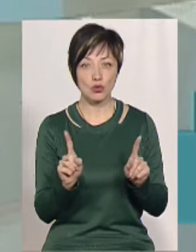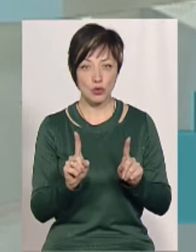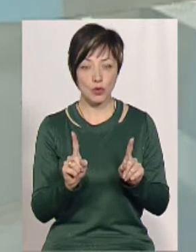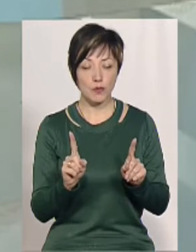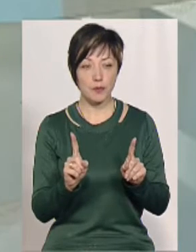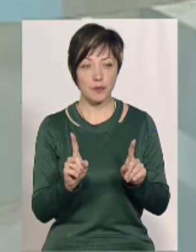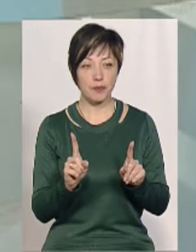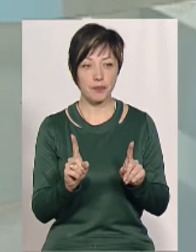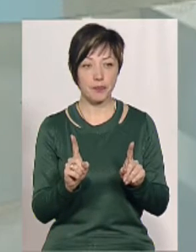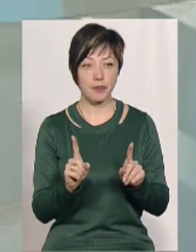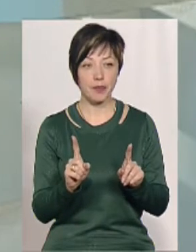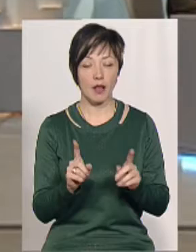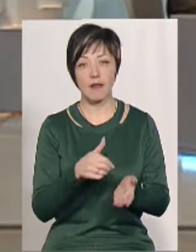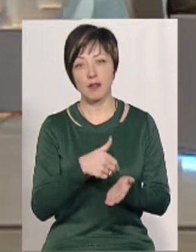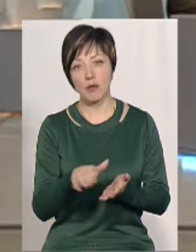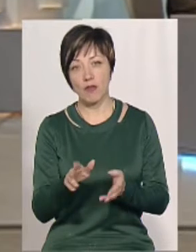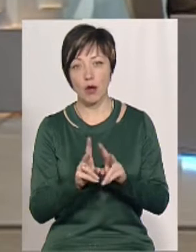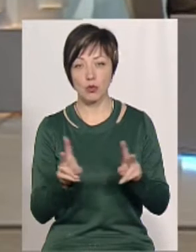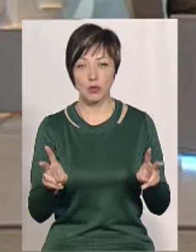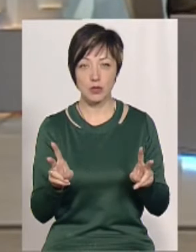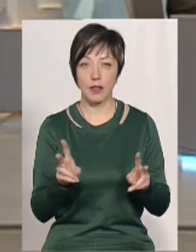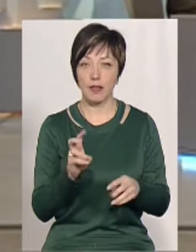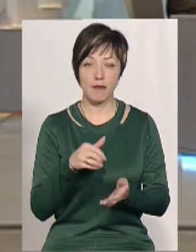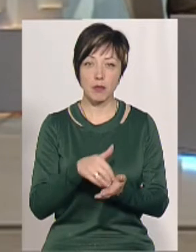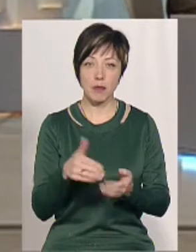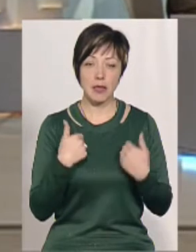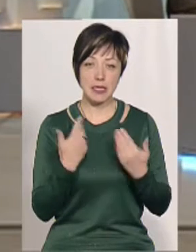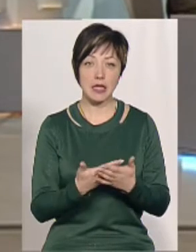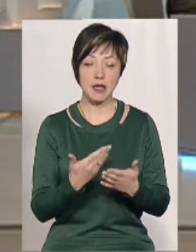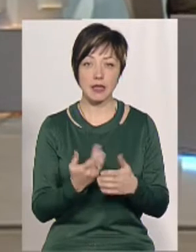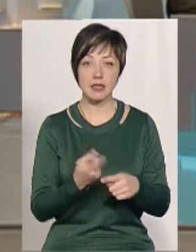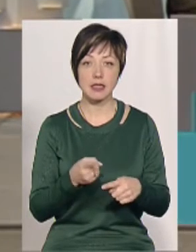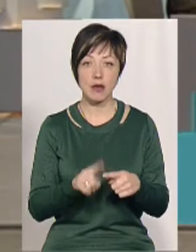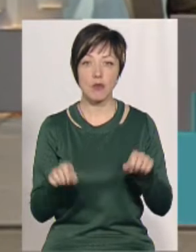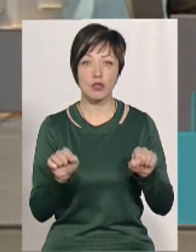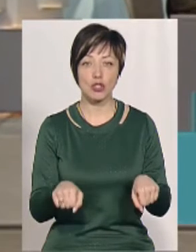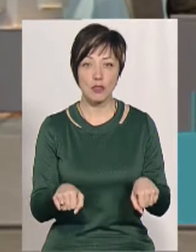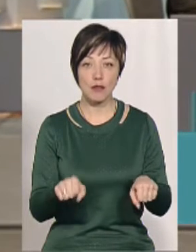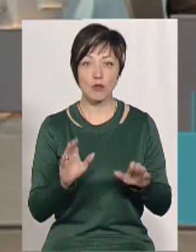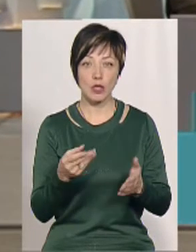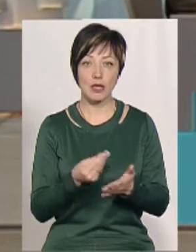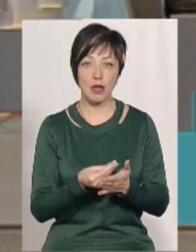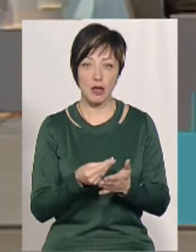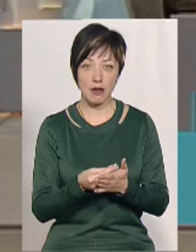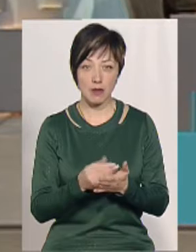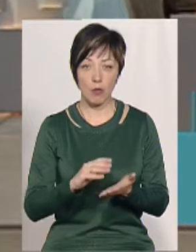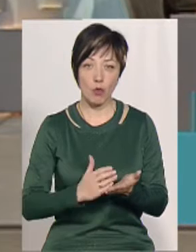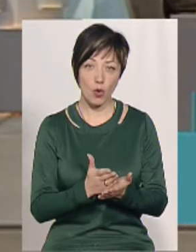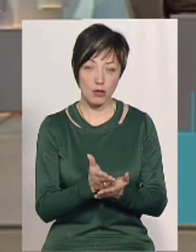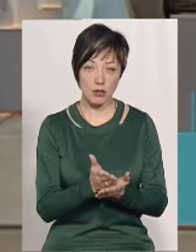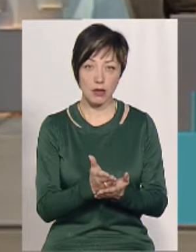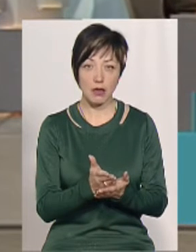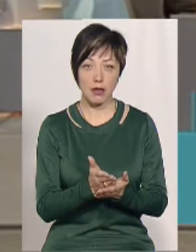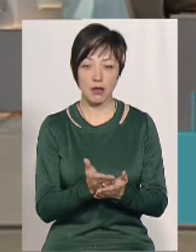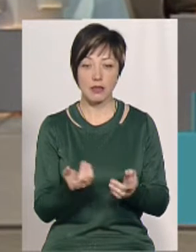не відмовляється, хтось не відмовляється, мені здається, це, можливо, буде тарифна політика,